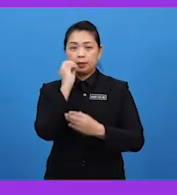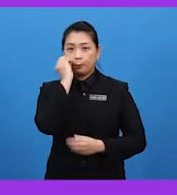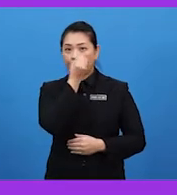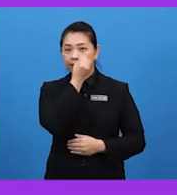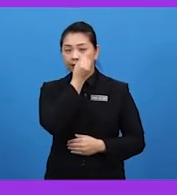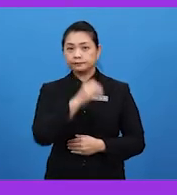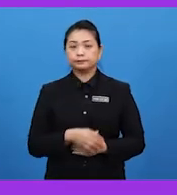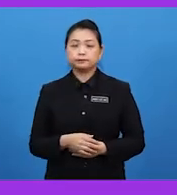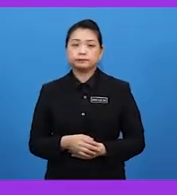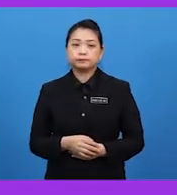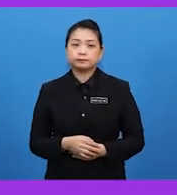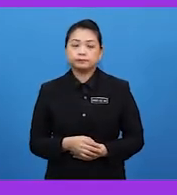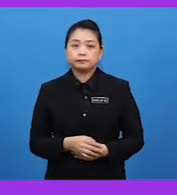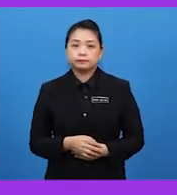bunga